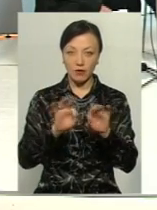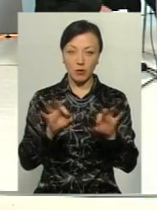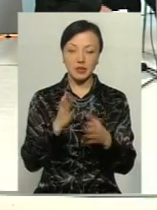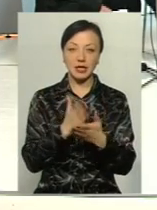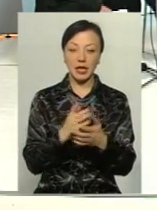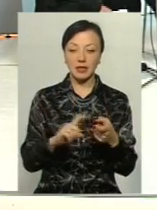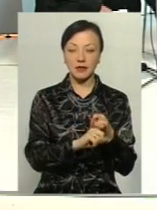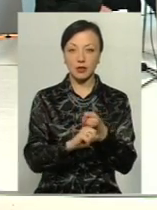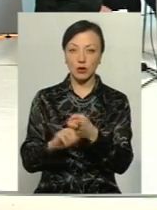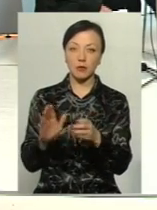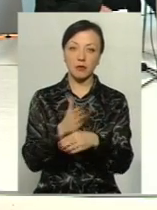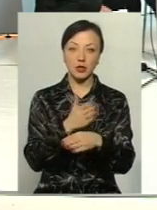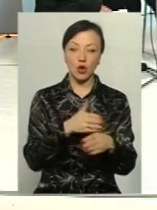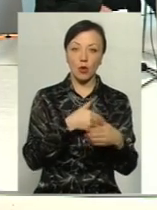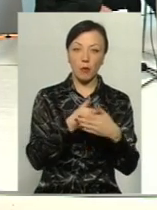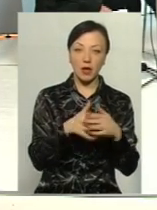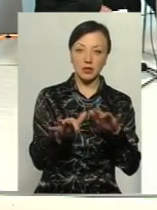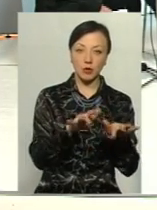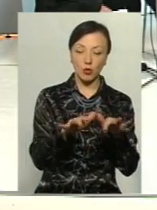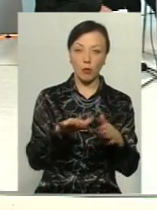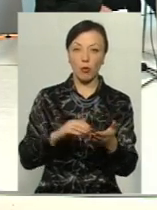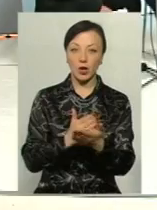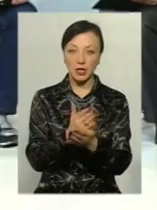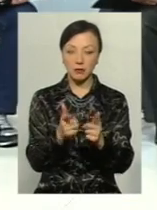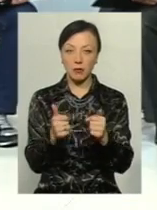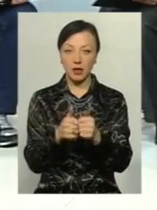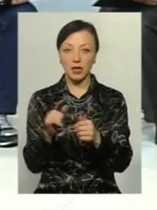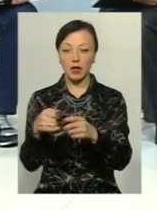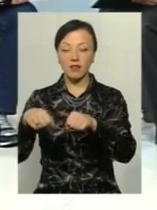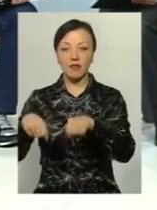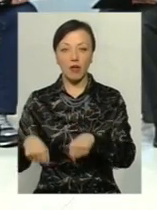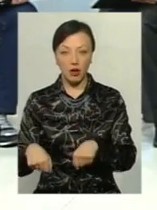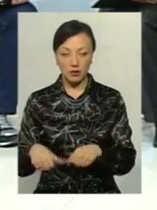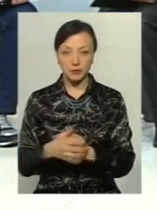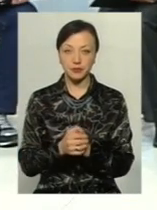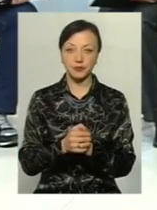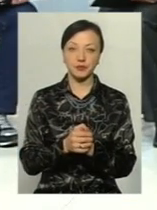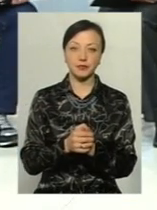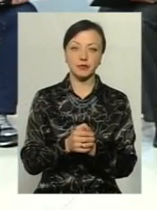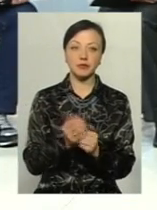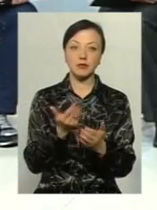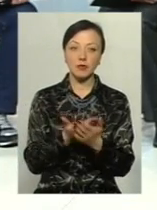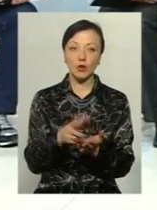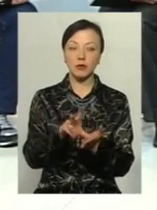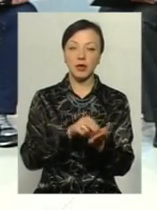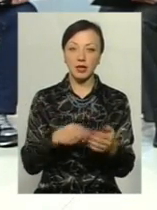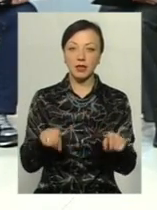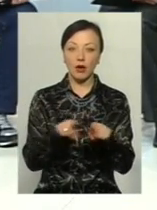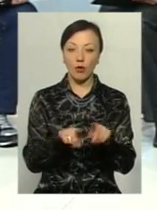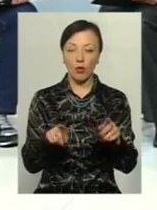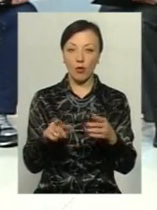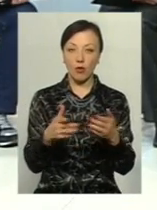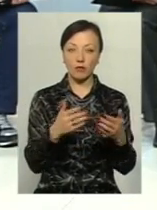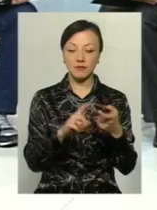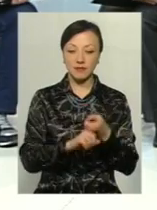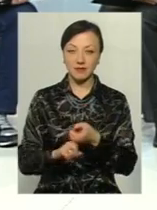взаємозв'язок між громадським рухом, політичними партіями і органами державної влади. От прикладом такого взаємозв'язку